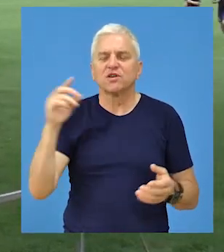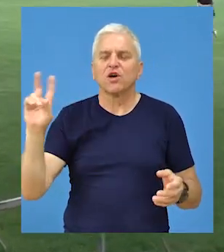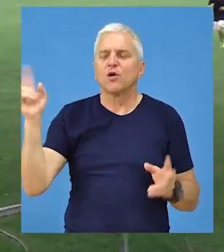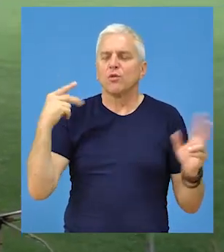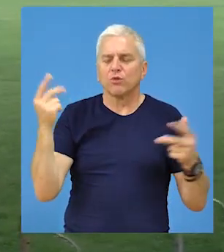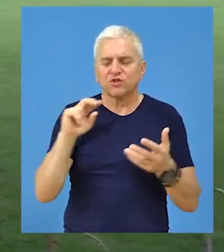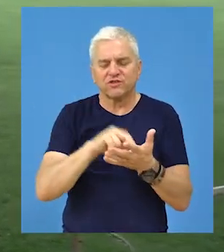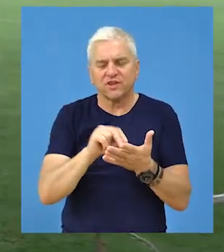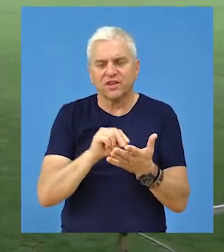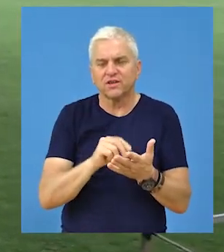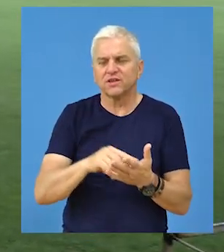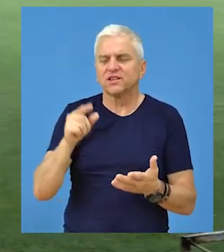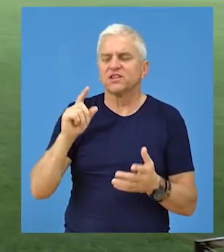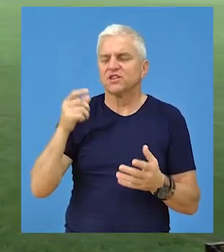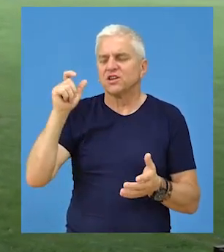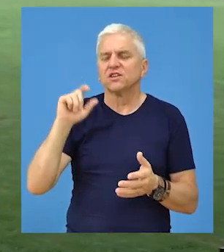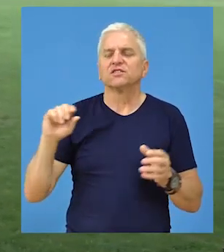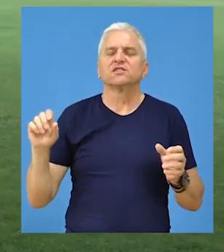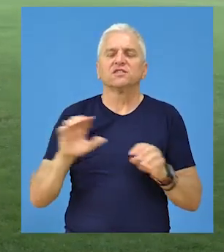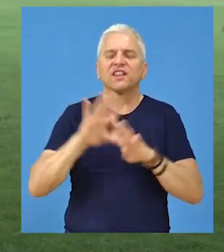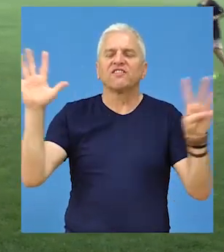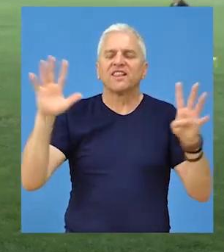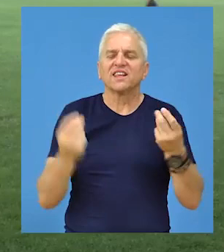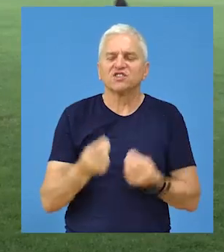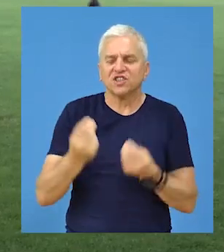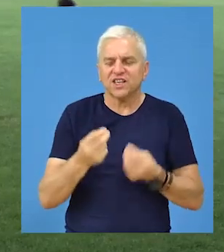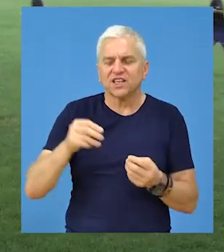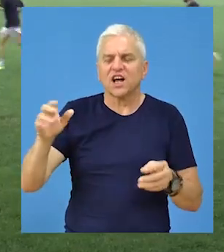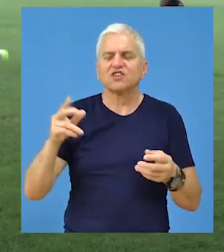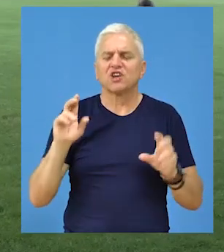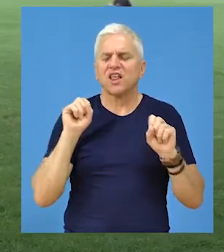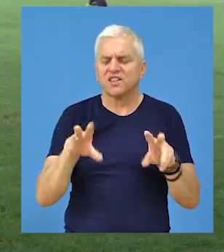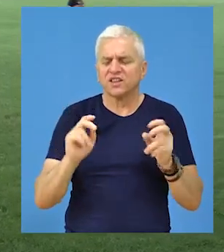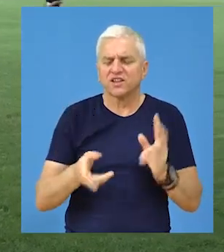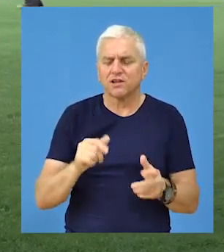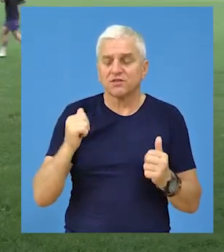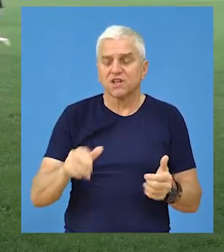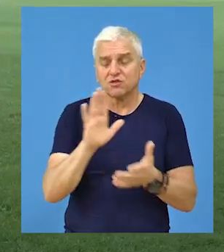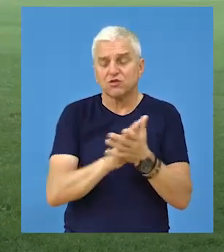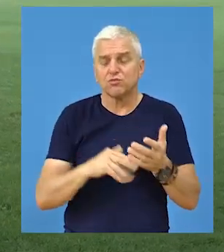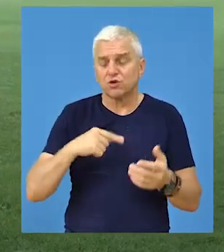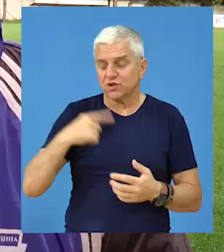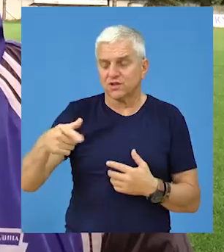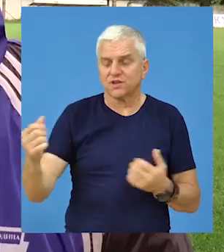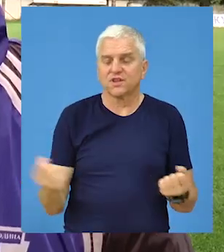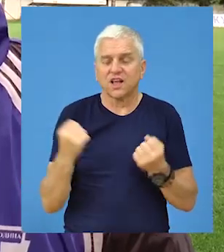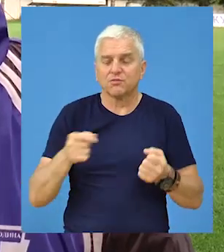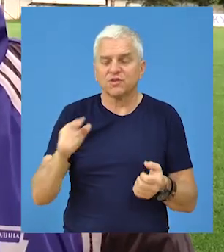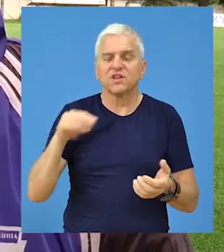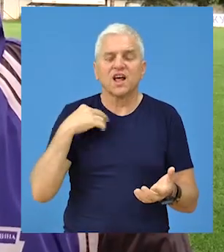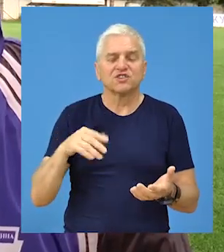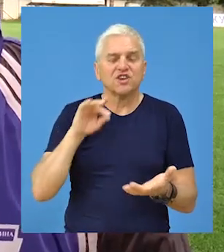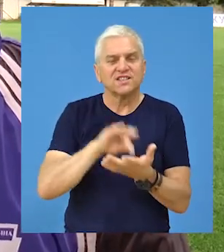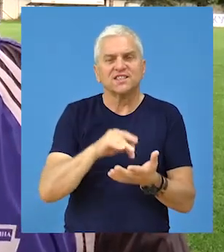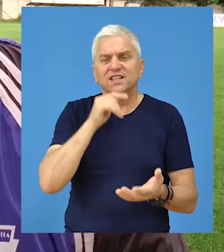pristupovali neke od članova uprave kluba, trener i devetnaestih grača. Zvanično smo počeli pripreme za narednu sezonu. Naš cilj ove